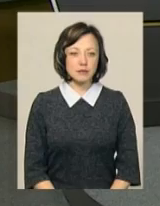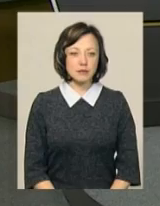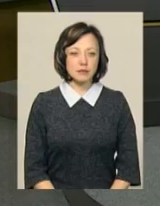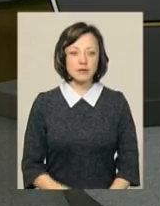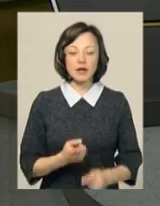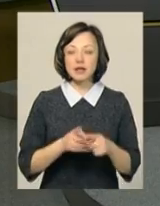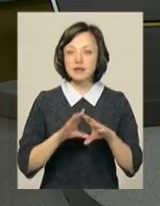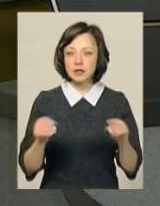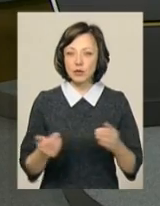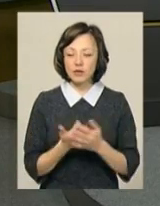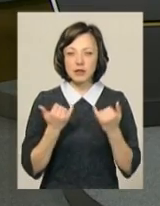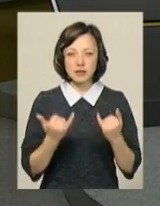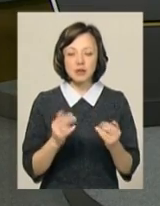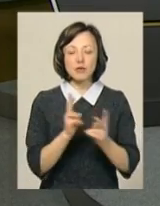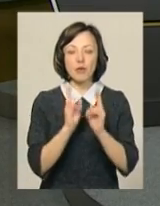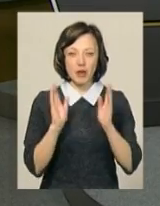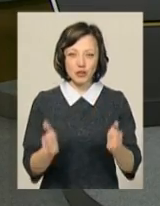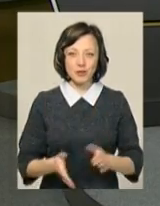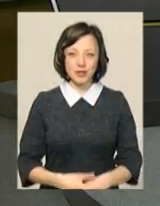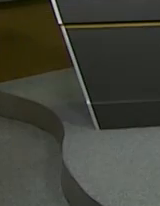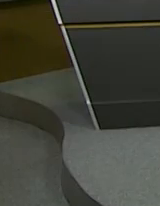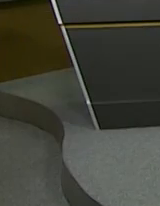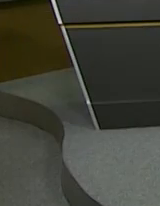Це всі новини на цю годину. Побачимось.